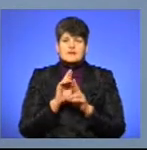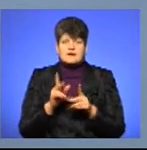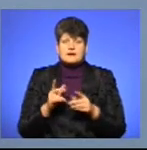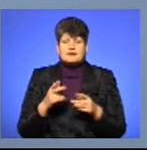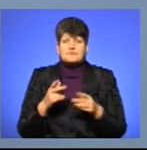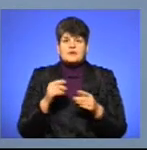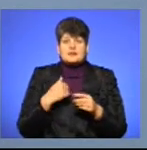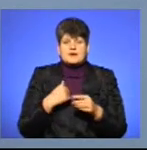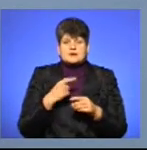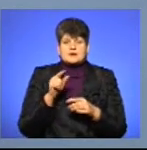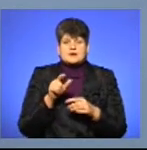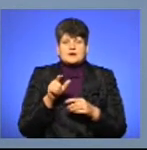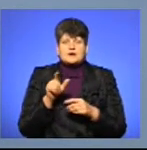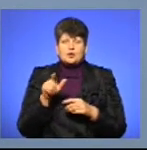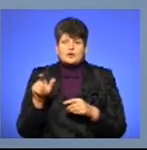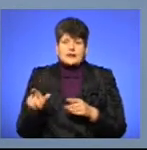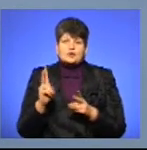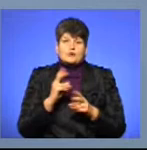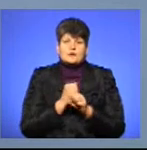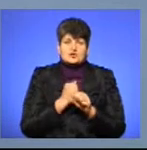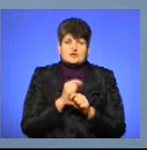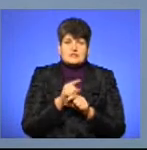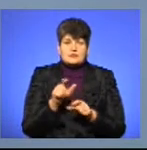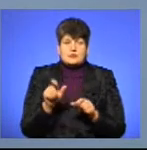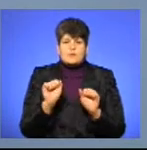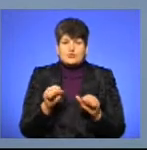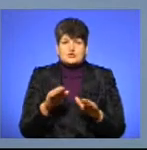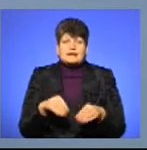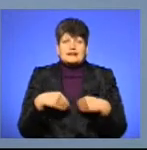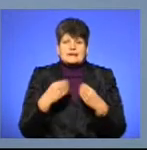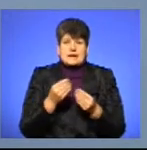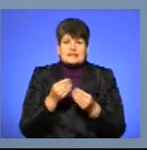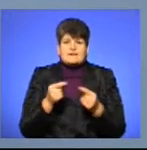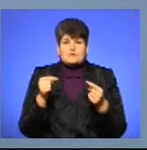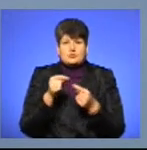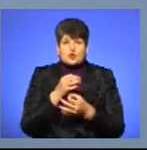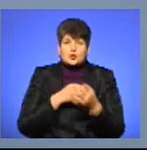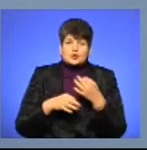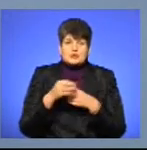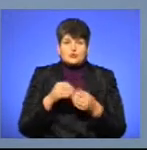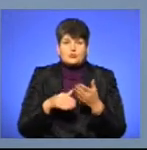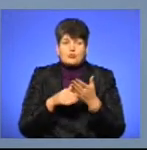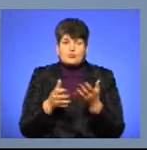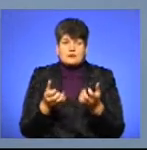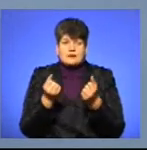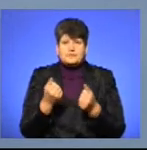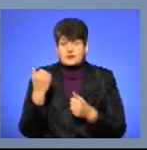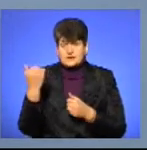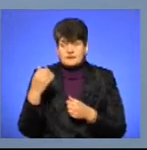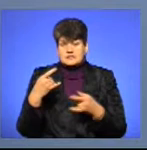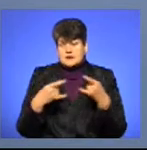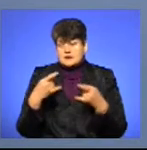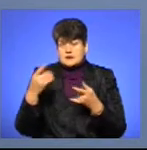людей, які працюють з цими людьми і можуть надати якусь відповідну консультацію, чи допомогу, чи підтримку, так і вас, як